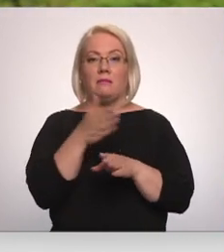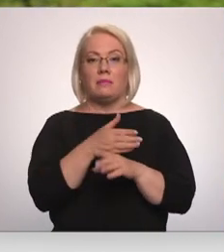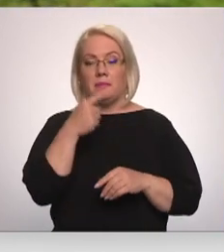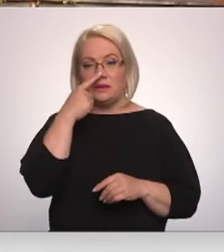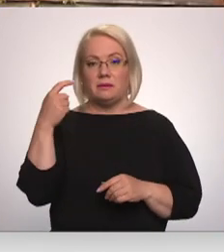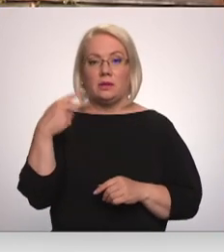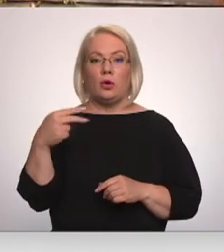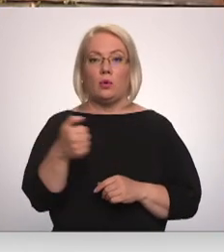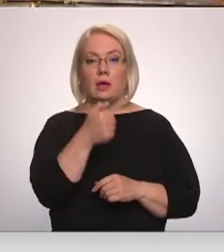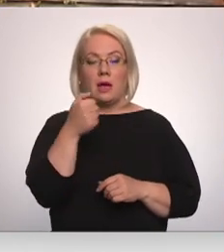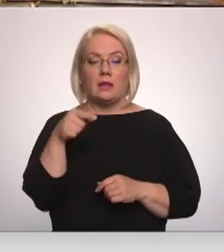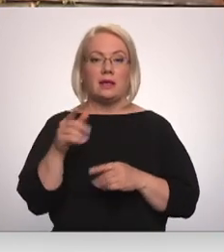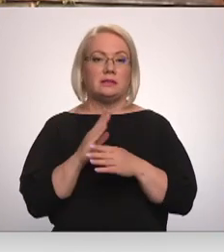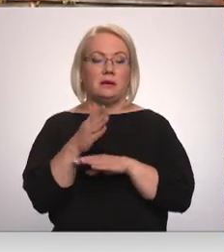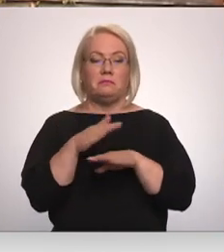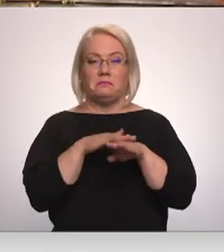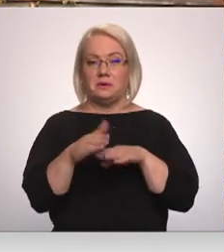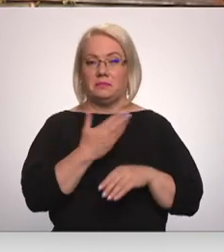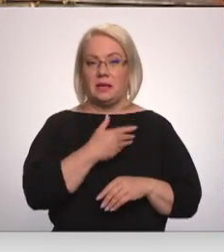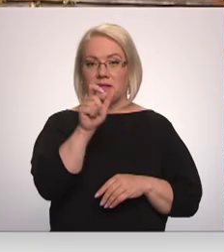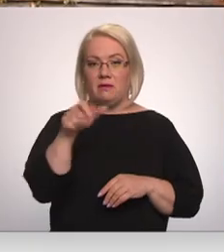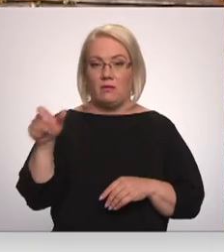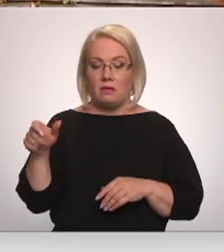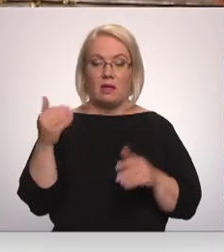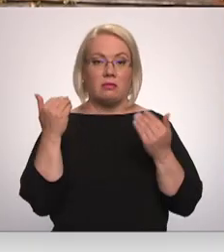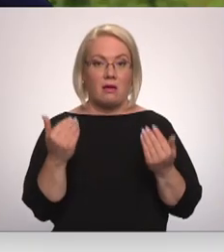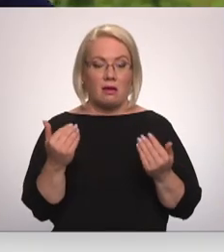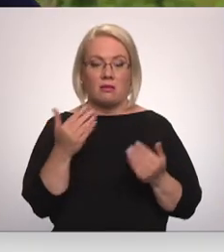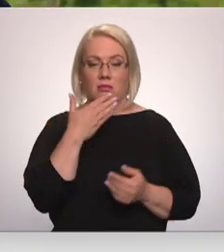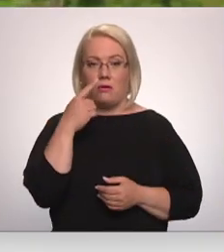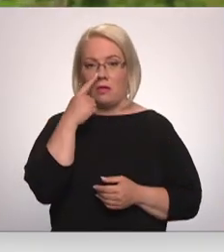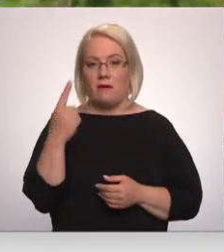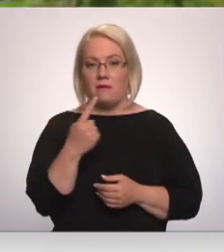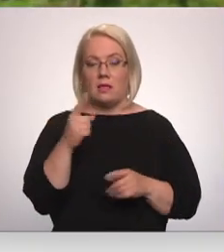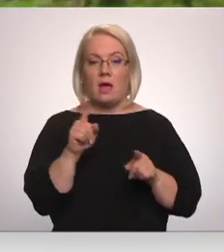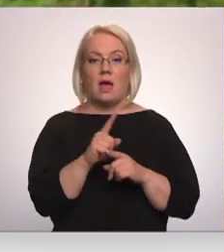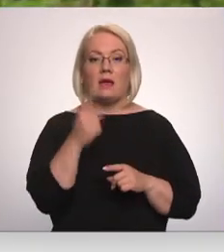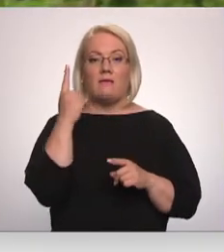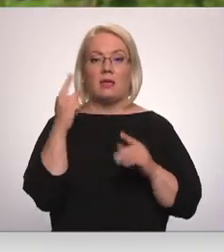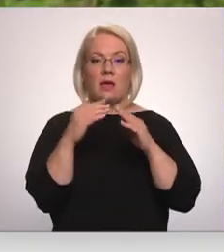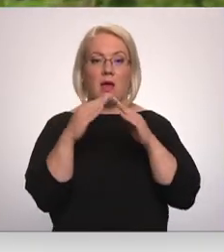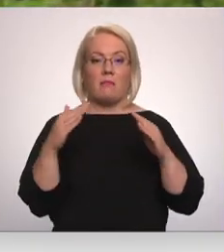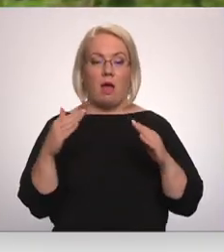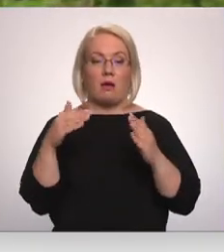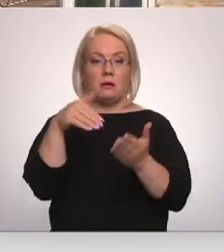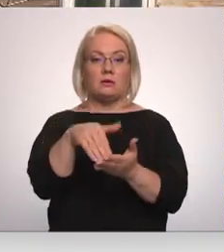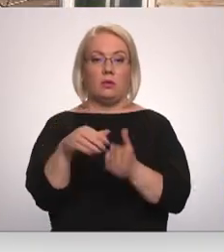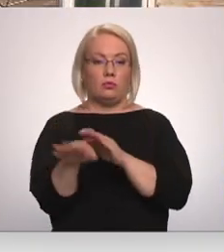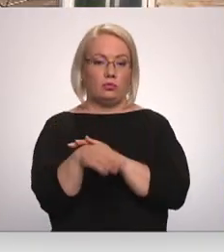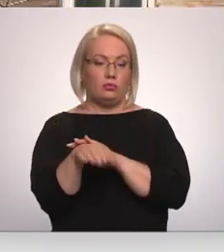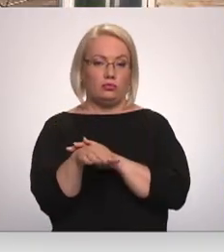gadiem šis ciems bija apdzīvots, tad šobrīd šeit nav neviena. Arī vienīgā māja stāv tukša.